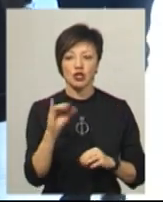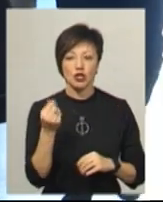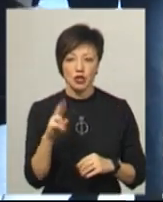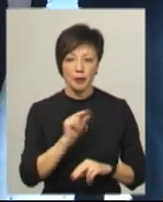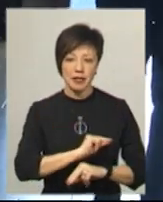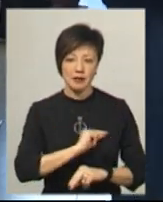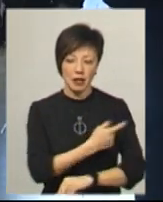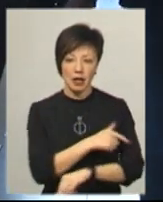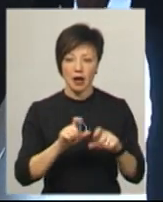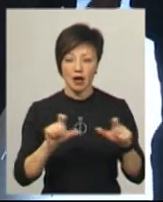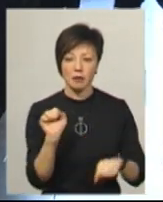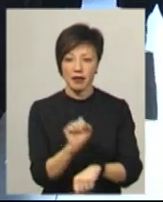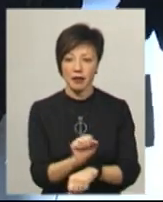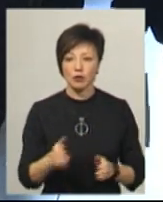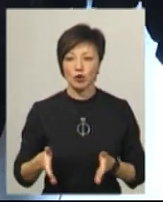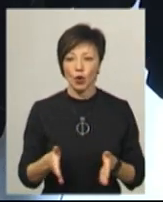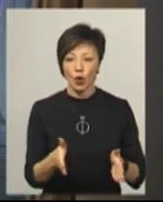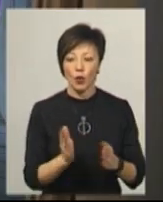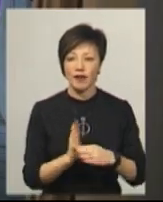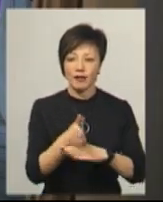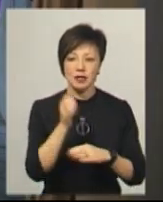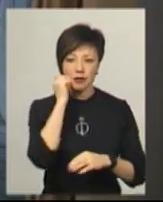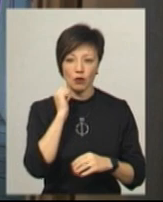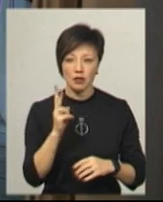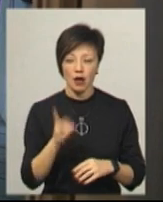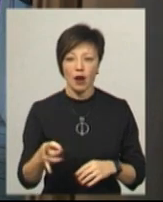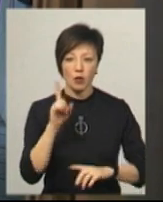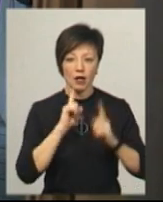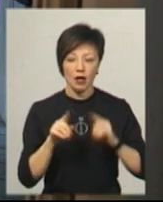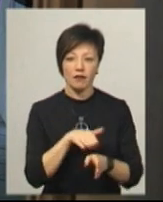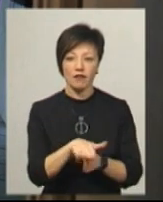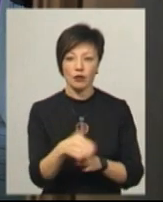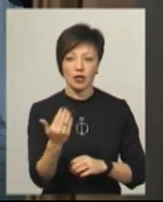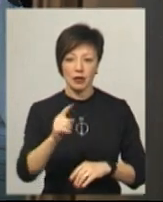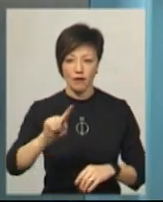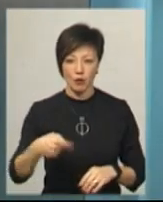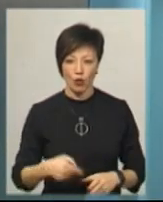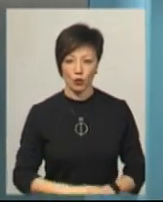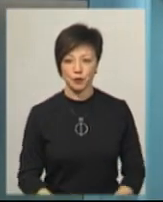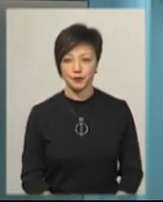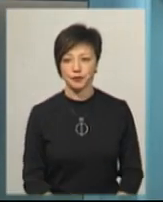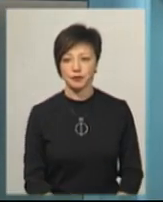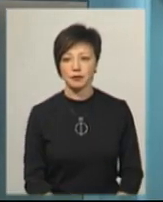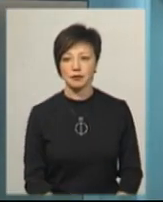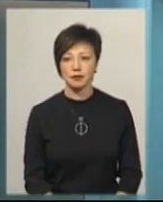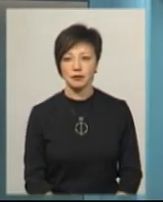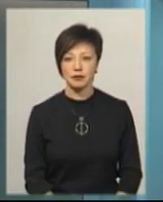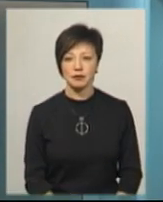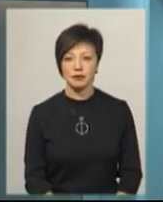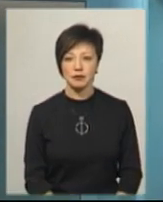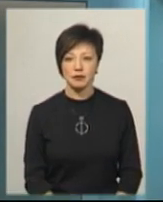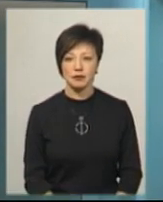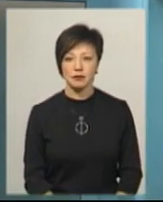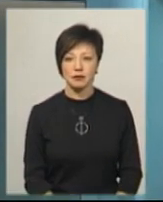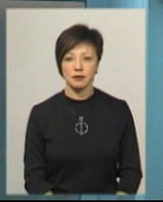працівники лікарні перекриватимуть дорогу на в'їзді в Старокостянтинів, щоб районна рада виконала їхню вимогу. Світлана Поробок, Іван Мовчан. Новини на Суспільному.